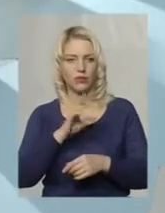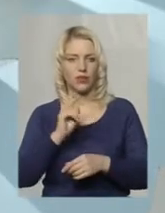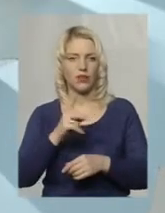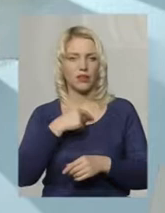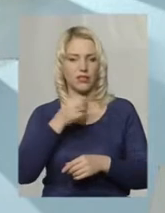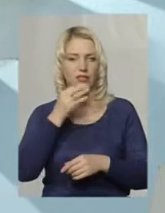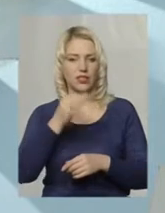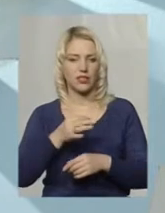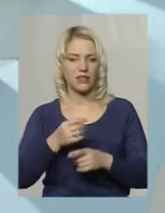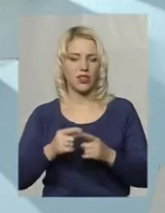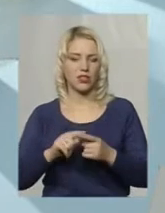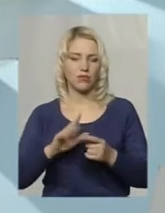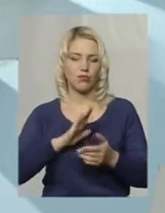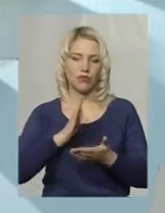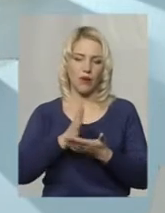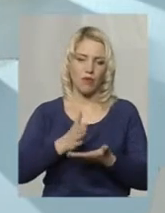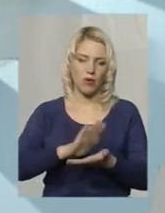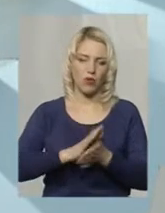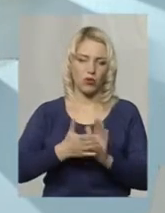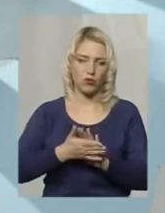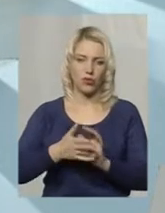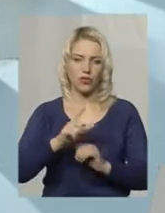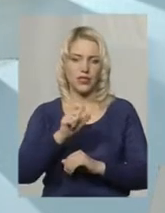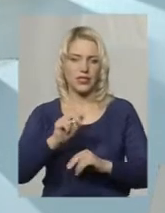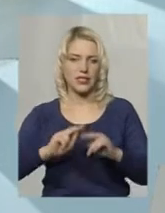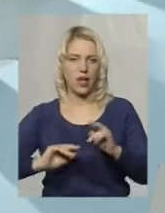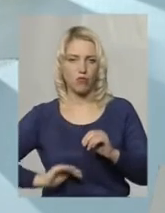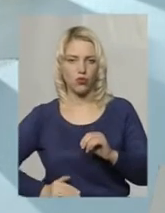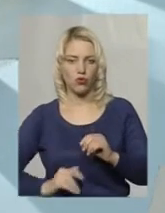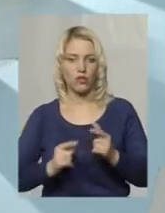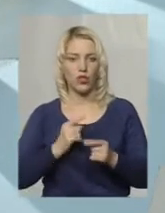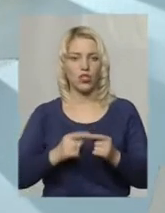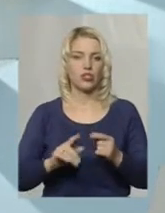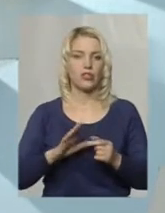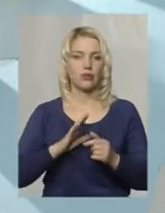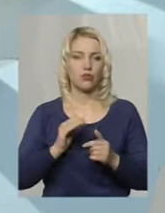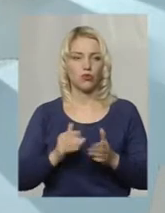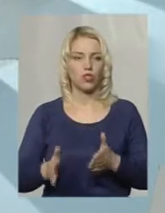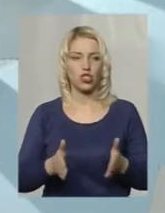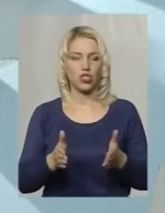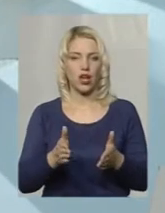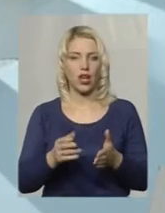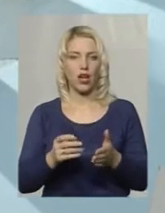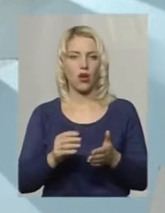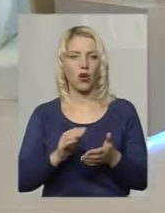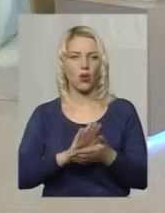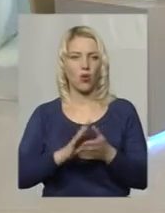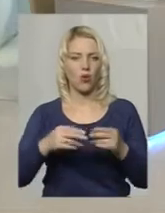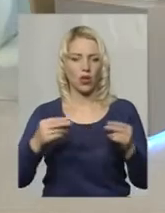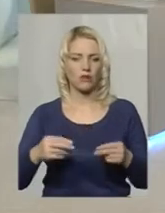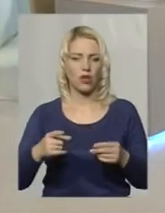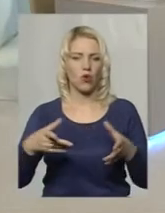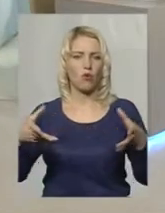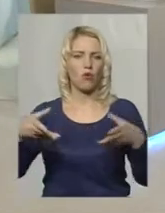напряму укладне з забудовником, чи це було через шляхом укладення із житлово-будівельним кооперативом